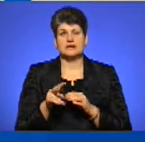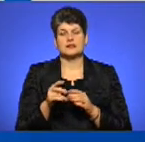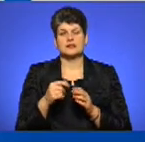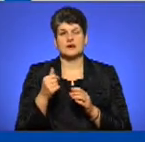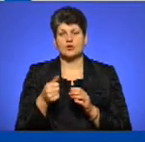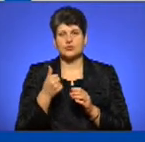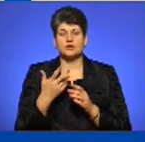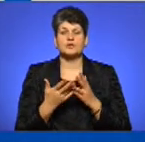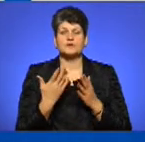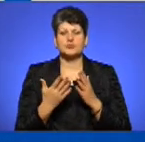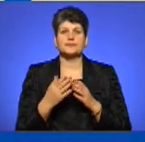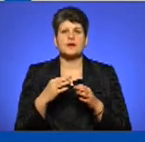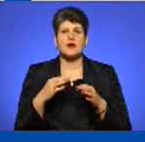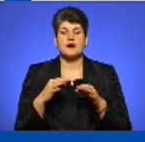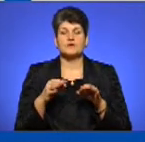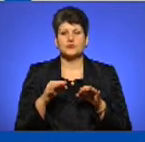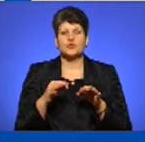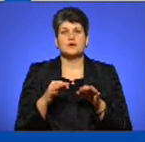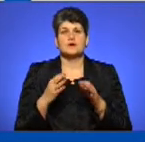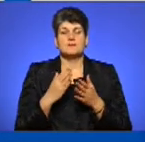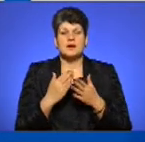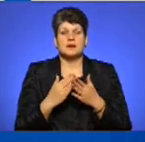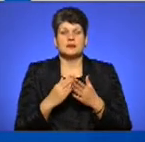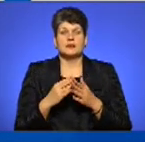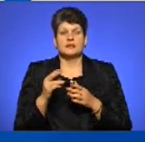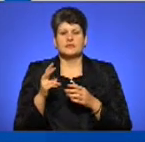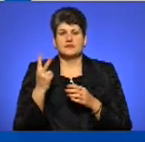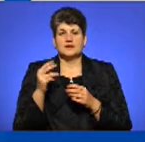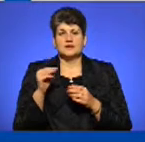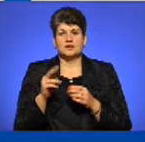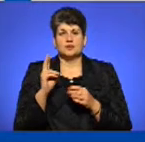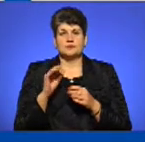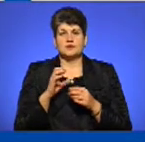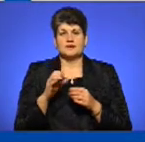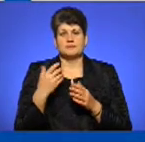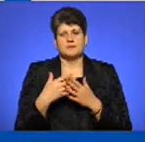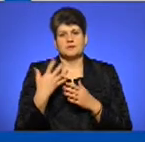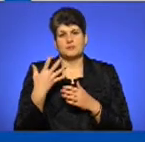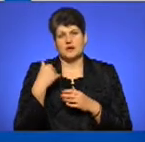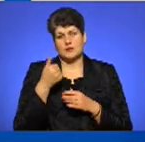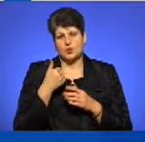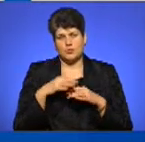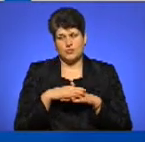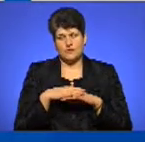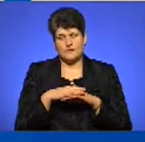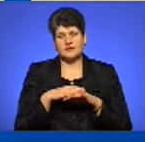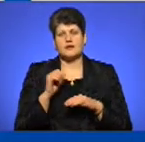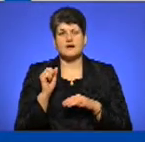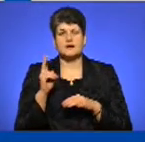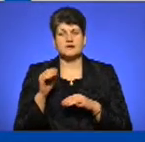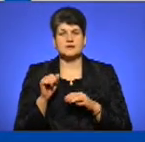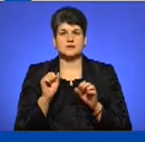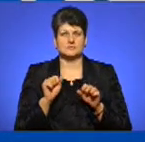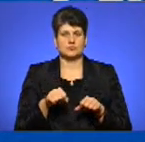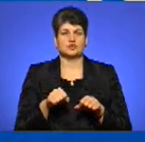авто з бензиновим двигуном об'ємом дві тисячі кубічних сантиметрів і віком п'ять років, розрахувати акцизний податок можна